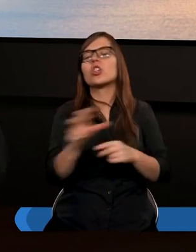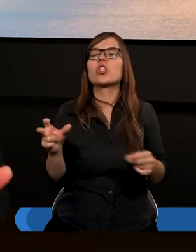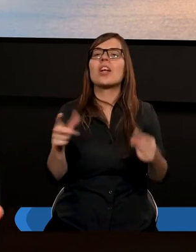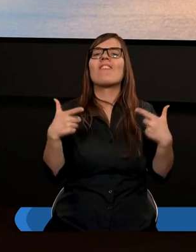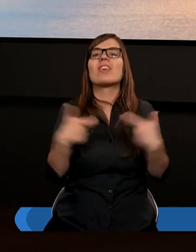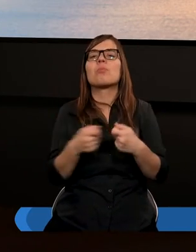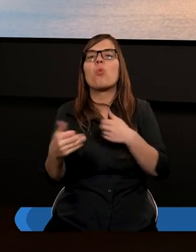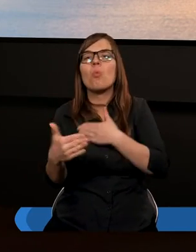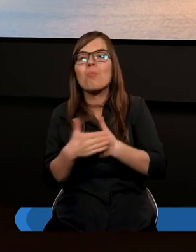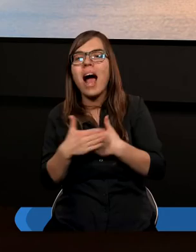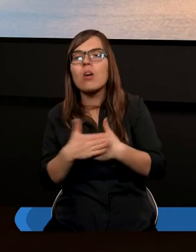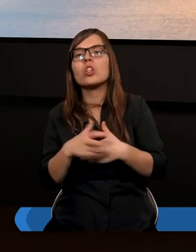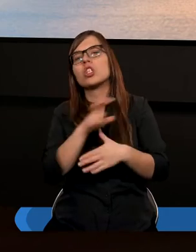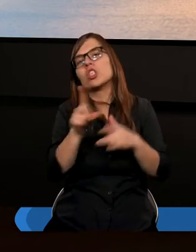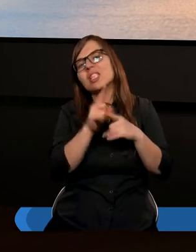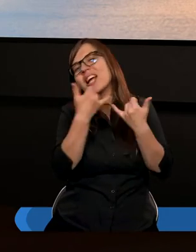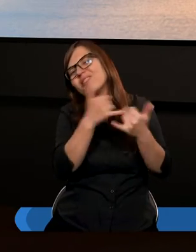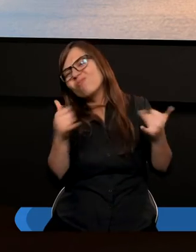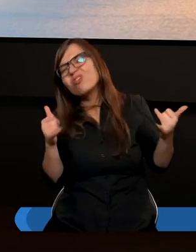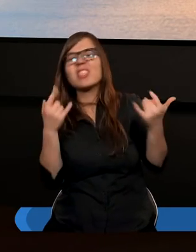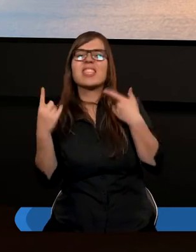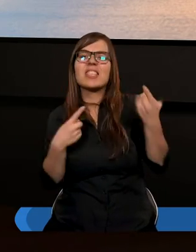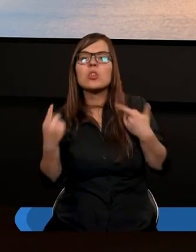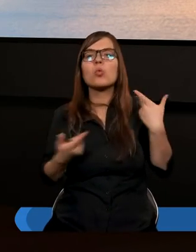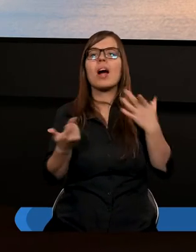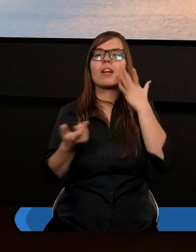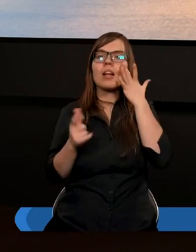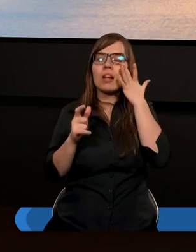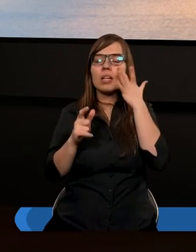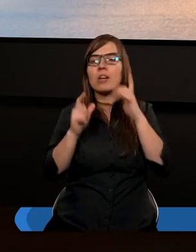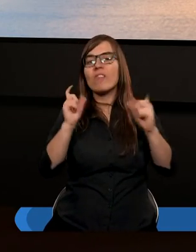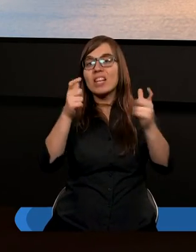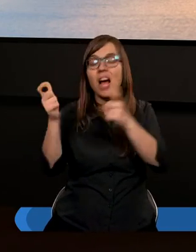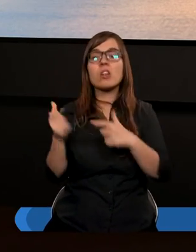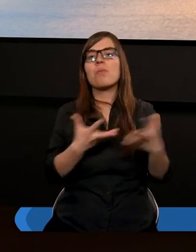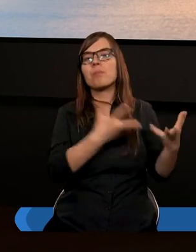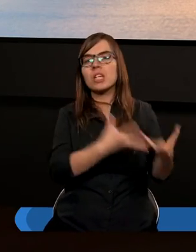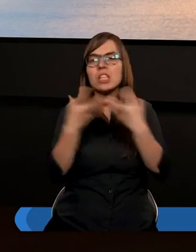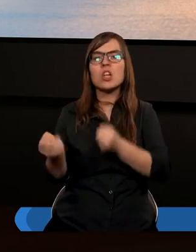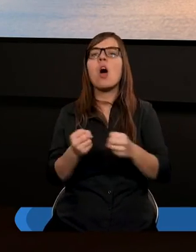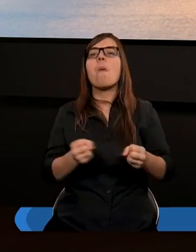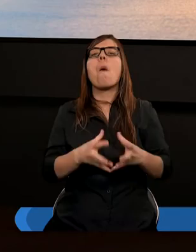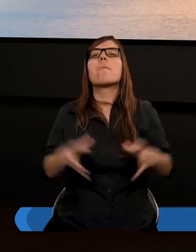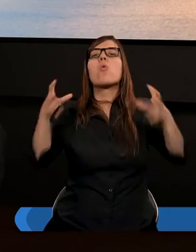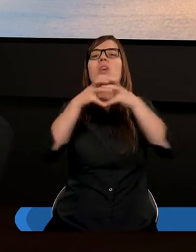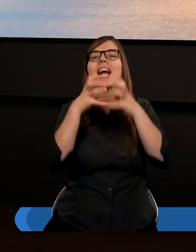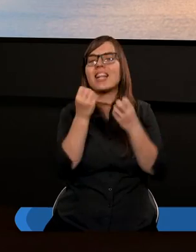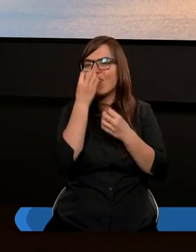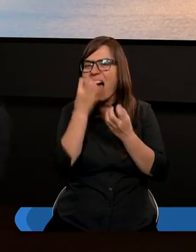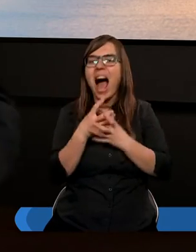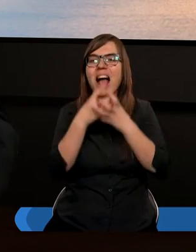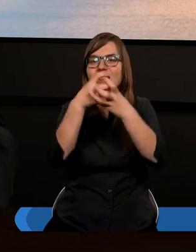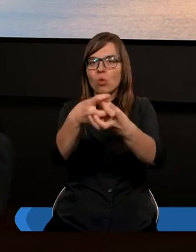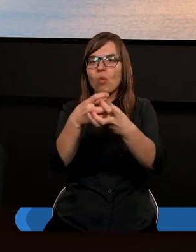współmałżonkowi czy jeszcze w jakichś innych wydarzeniach przynosimy bukiet kwiatów. Coś tak